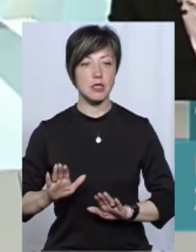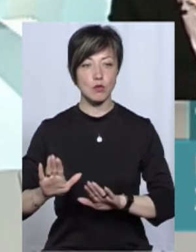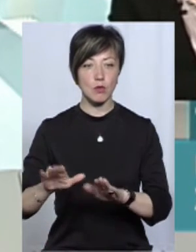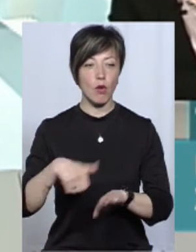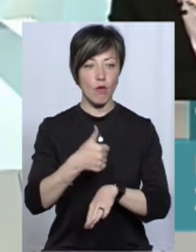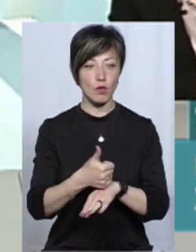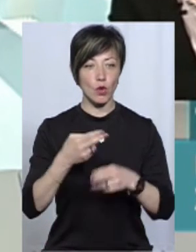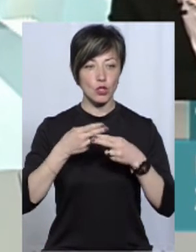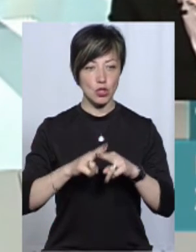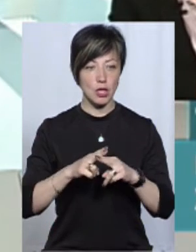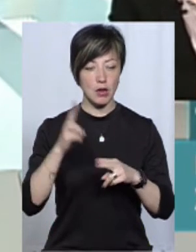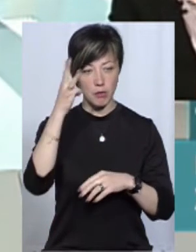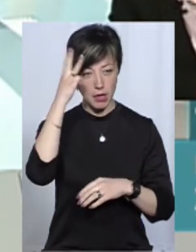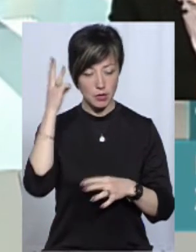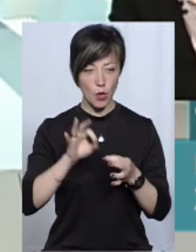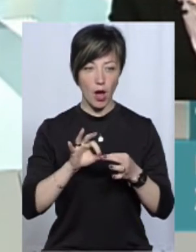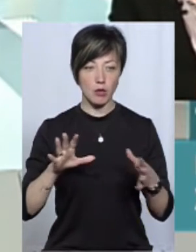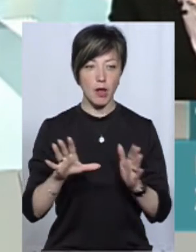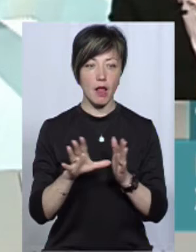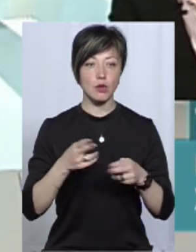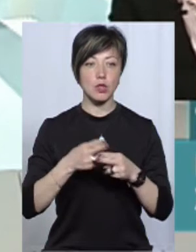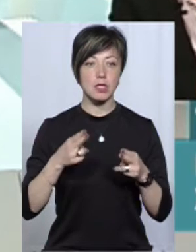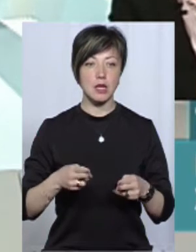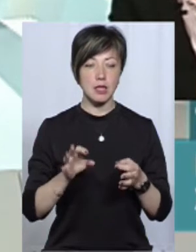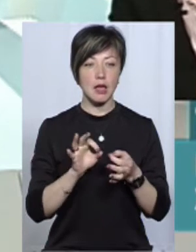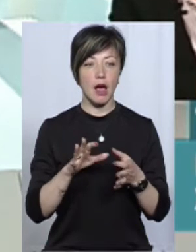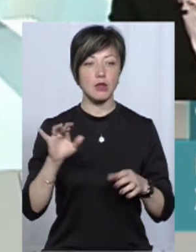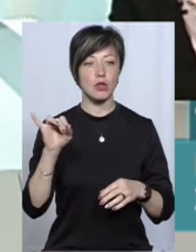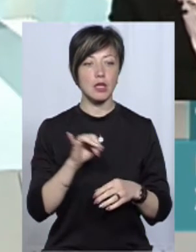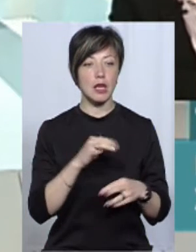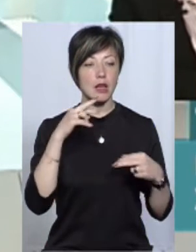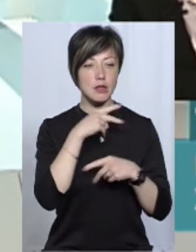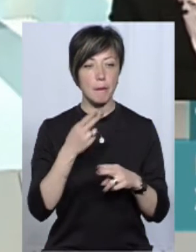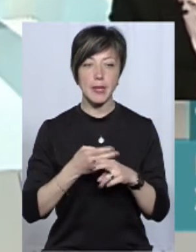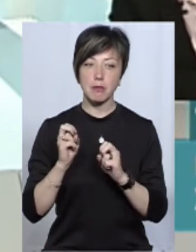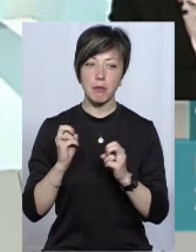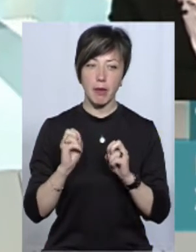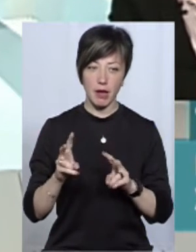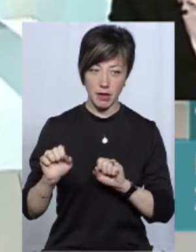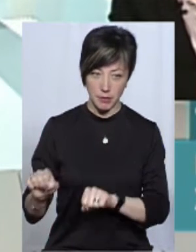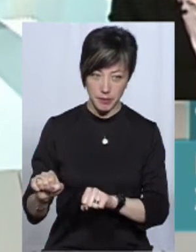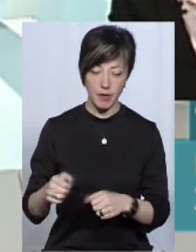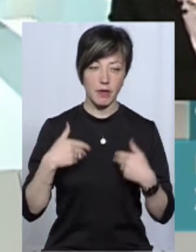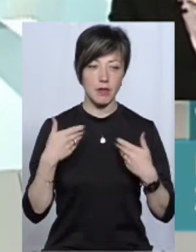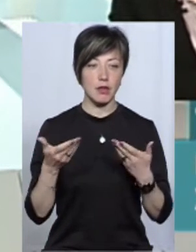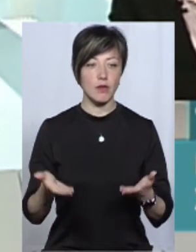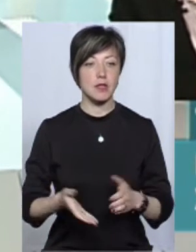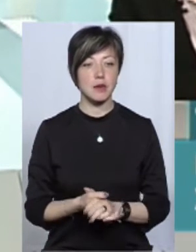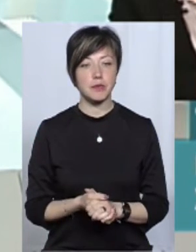головного інженера Хмельницької атомної електростанції з ядерної та радіаційної безпеки. Вітаю вас. Доброго дня.